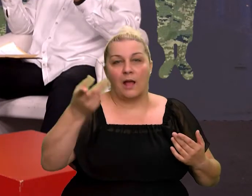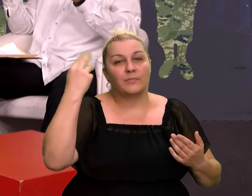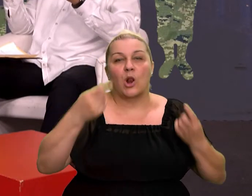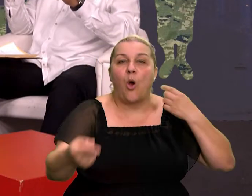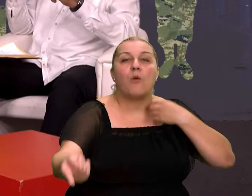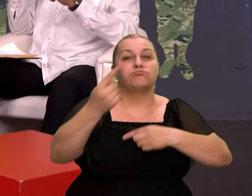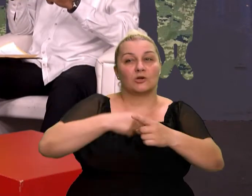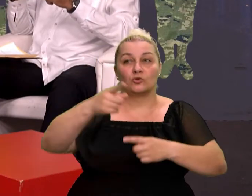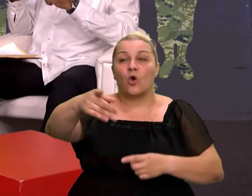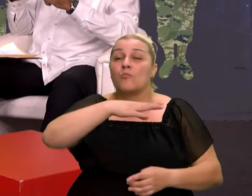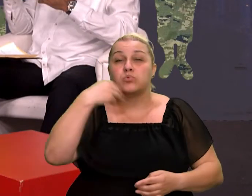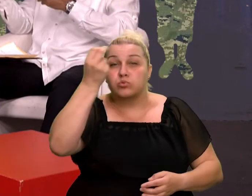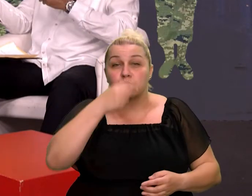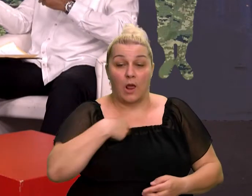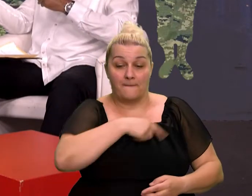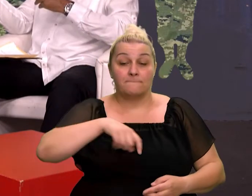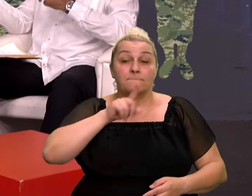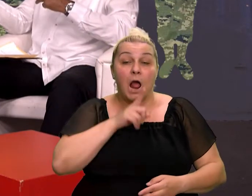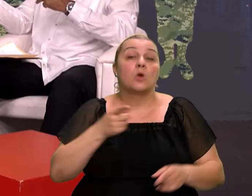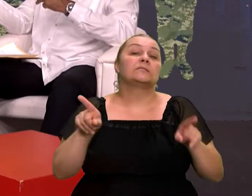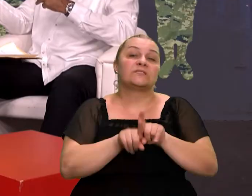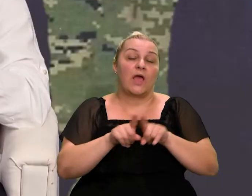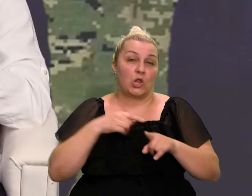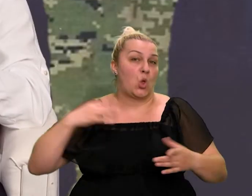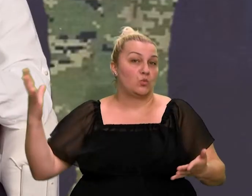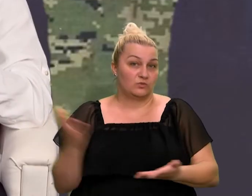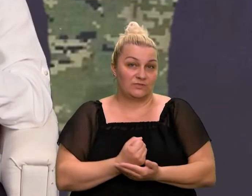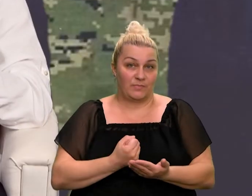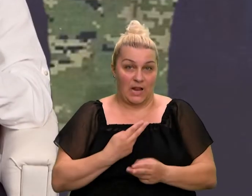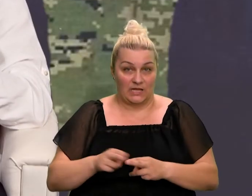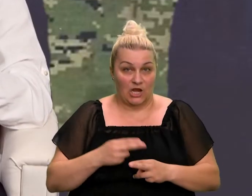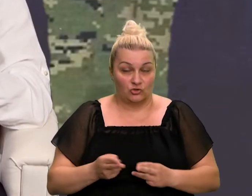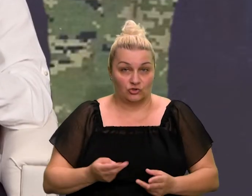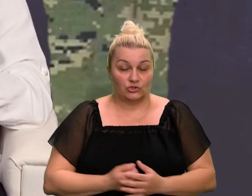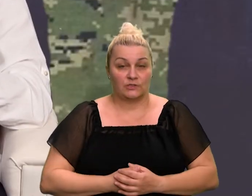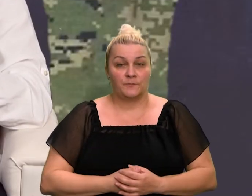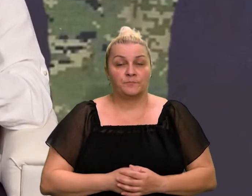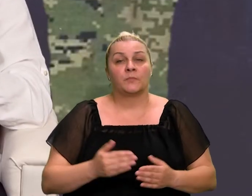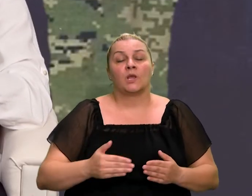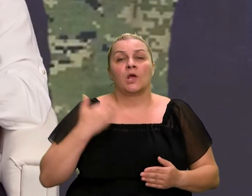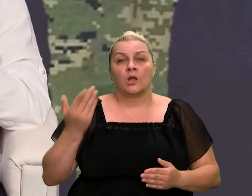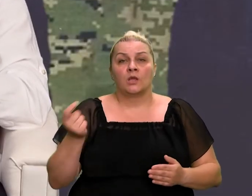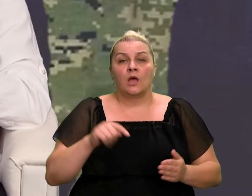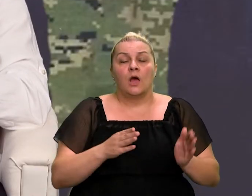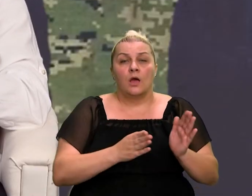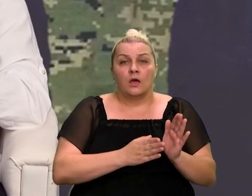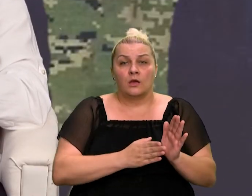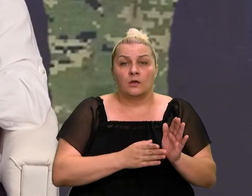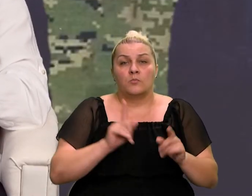a sad slijedi ono još teže poput masanice i slično, slijedi čuvanje toga